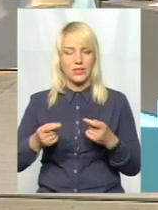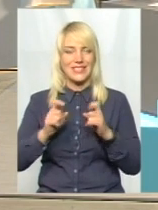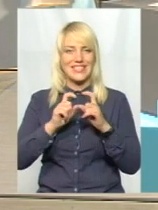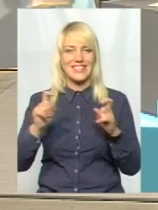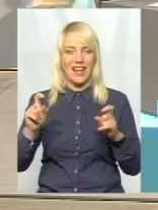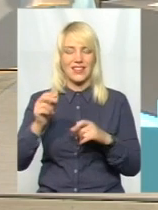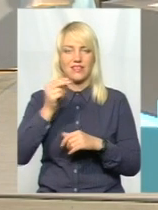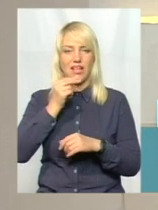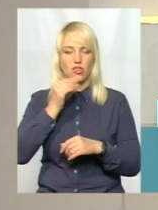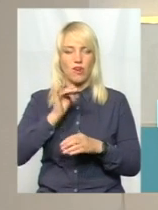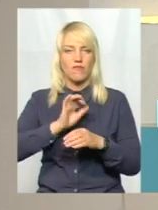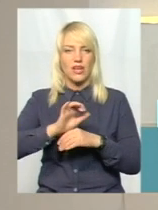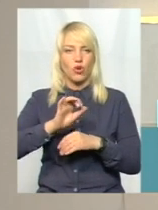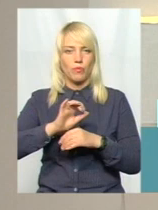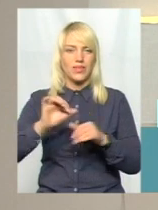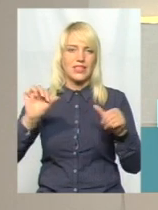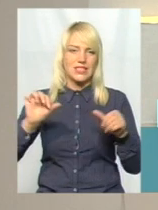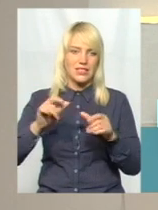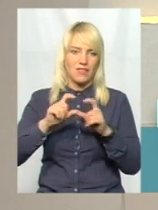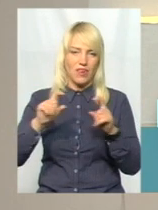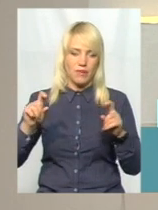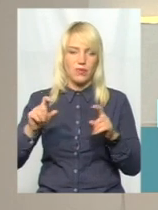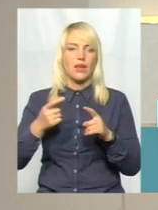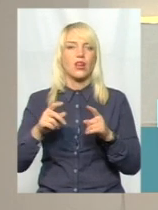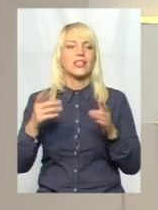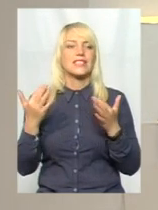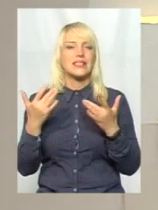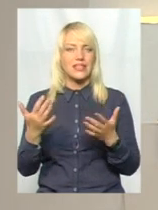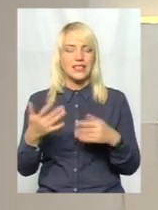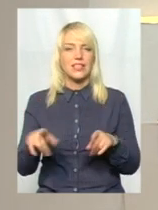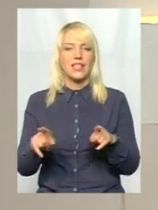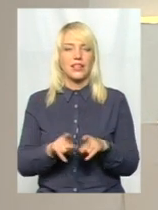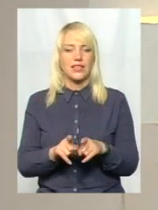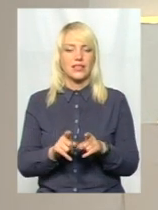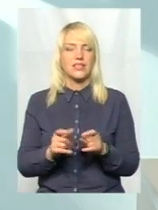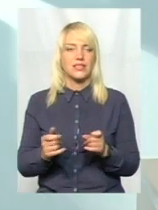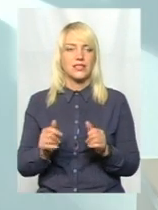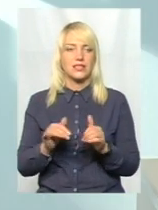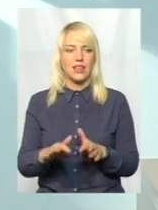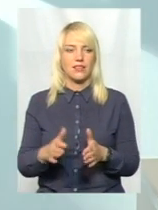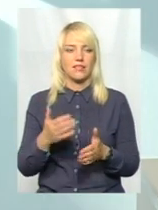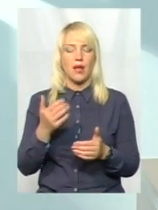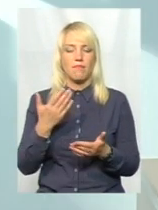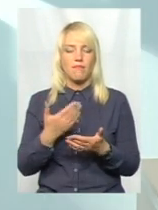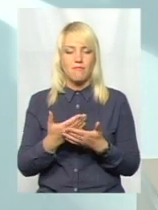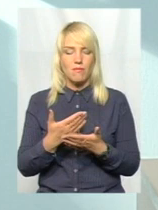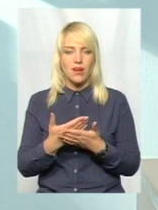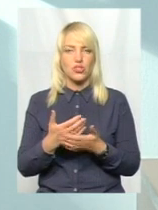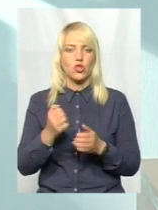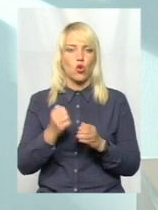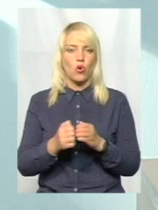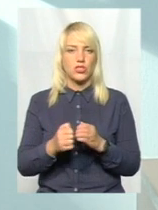виробництва, скільки вже саме таких закладів перевірено? Майже кожна перевірка зараз